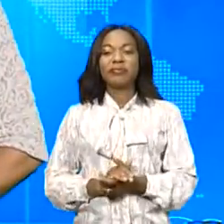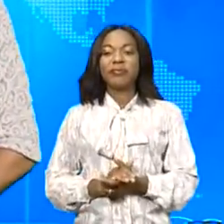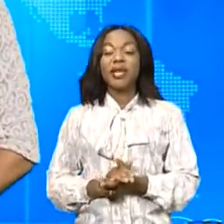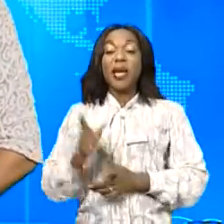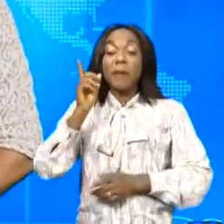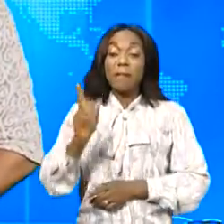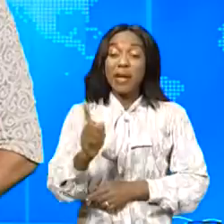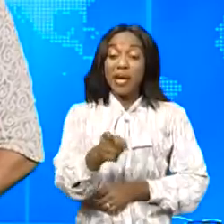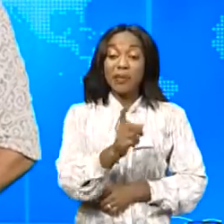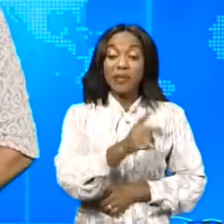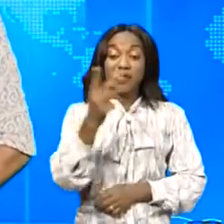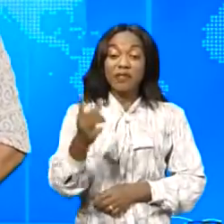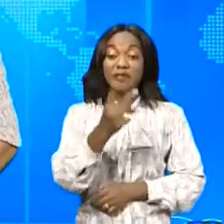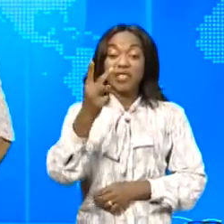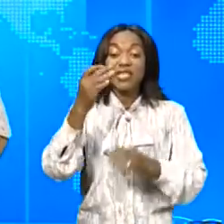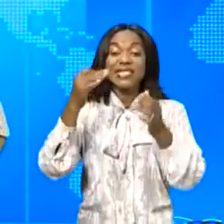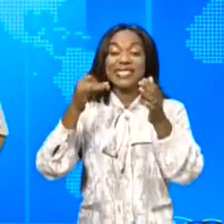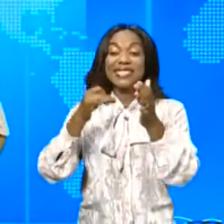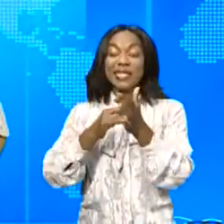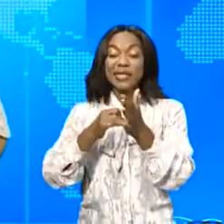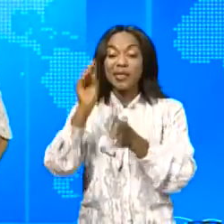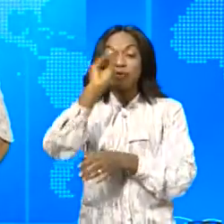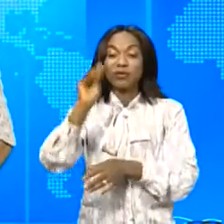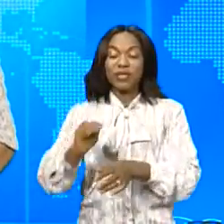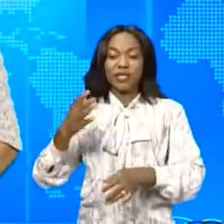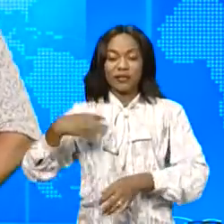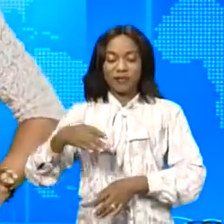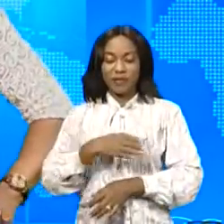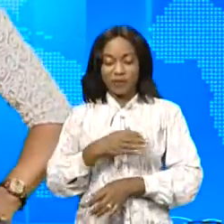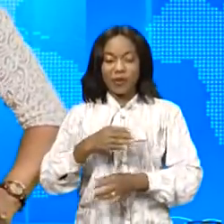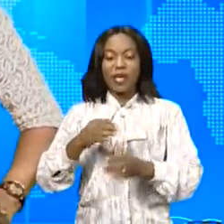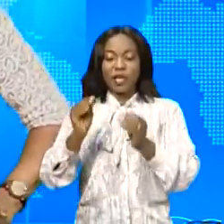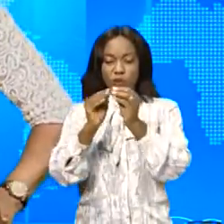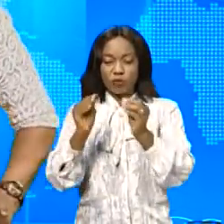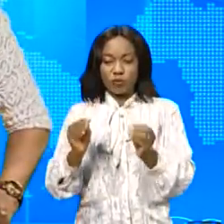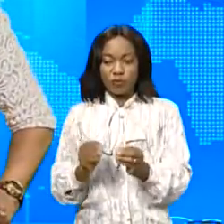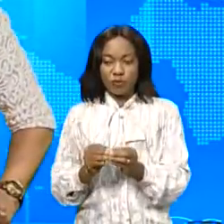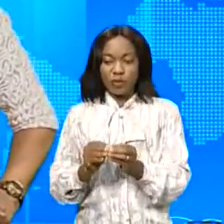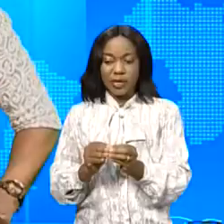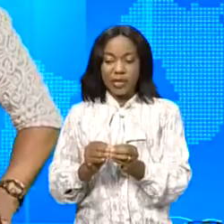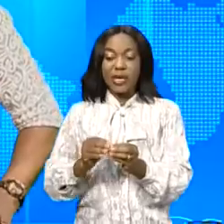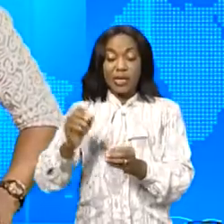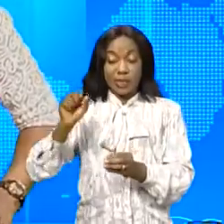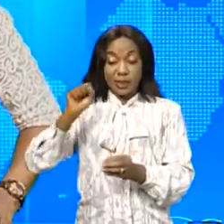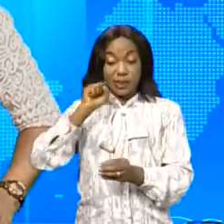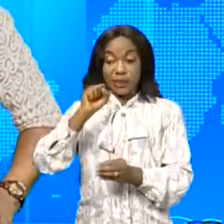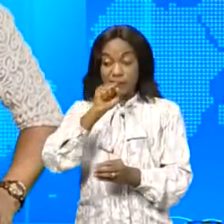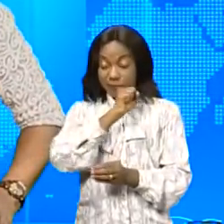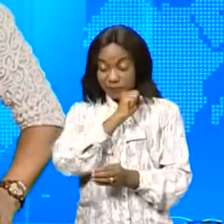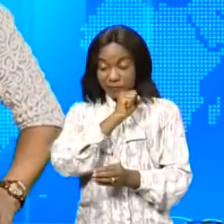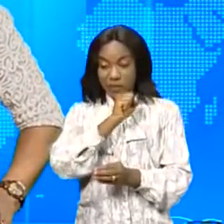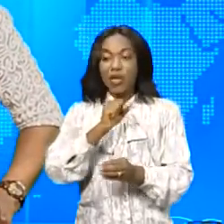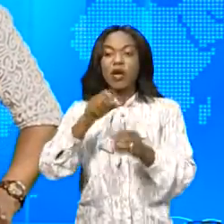Parmi les 27% des femmes qui constituent le gouvernement Sambalou Kondé, figure la ministre d'Etat du Portefeuille,